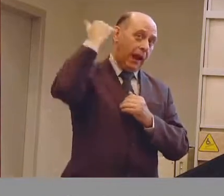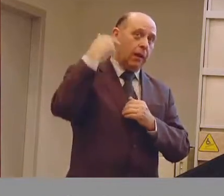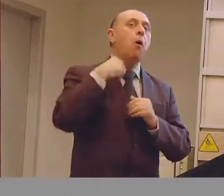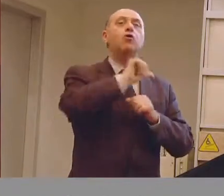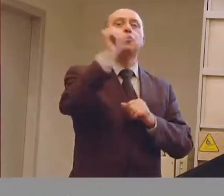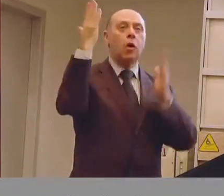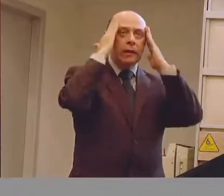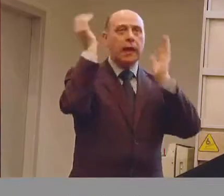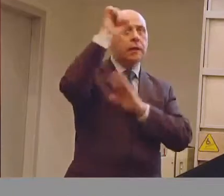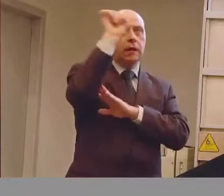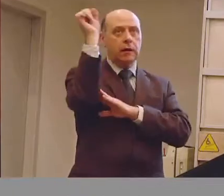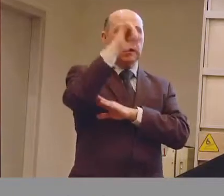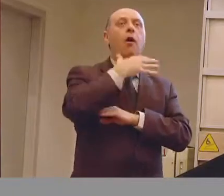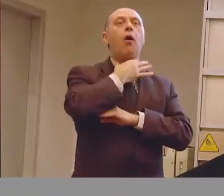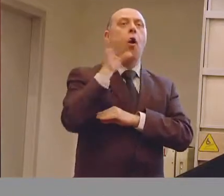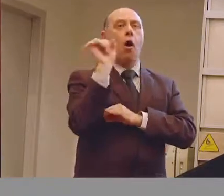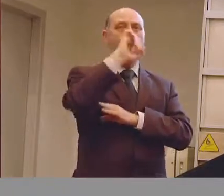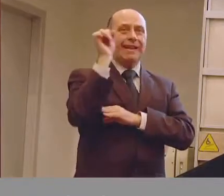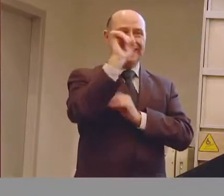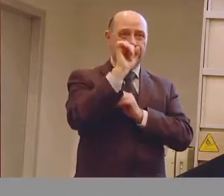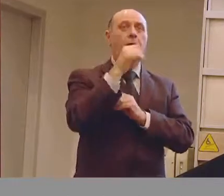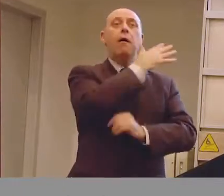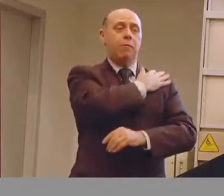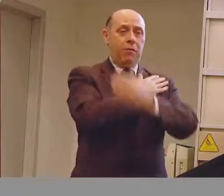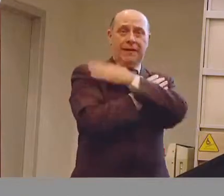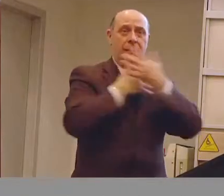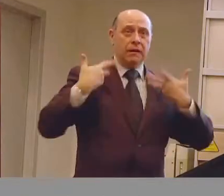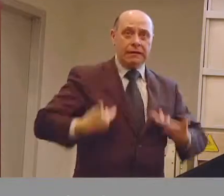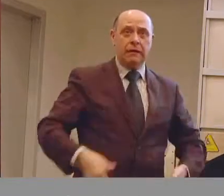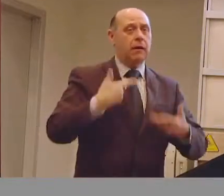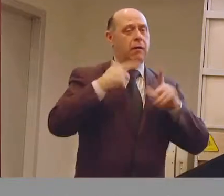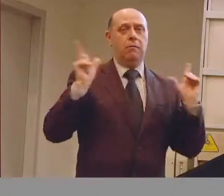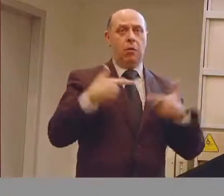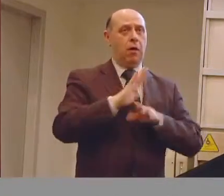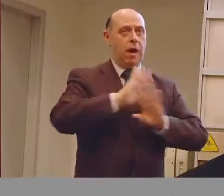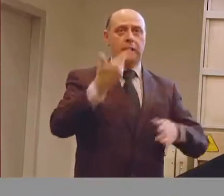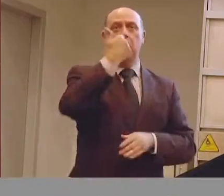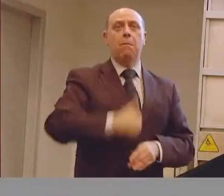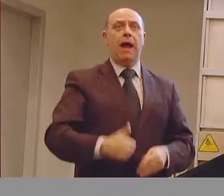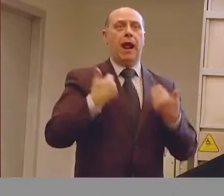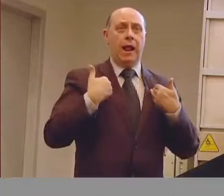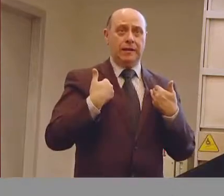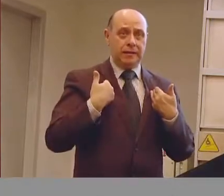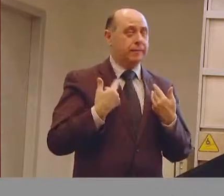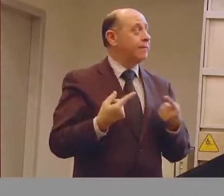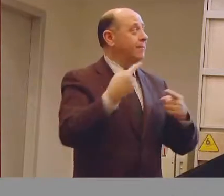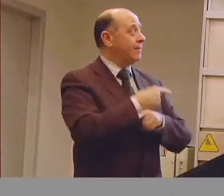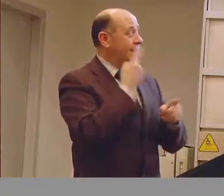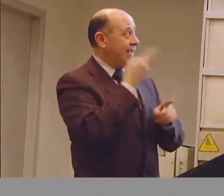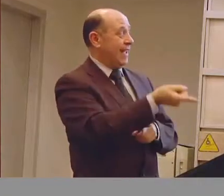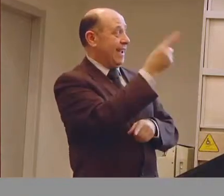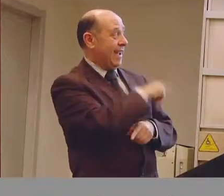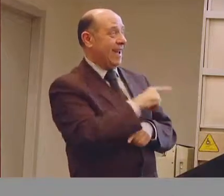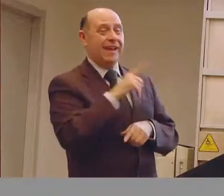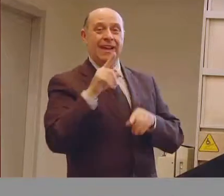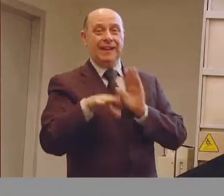testa, il collo e la testa, braccia e arti inferiori sono completamente paralizzati. Quello che vedete invece a destra